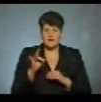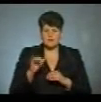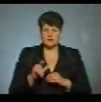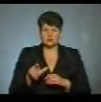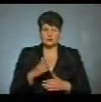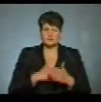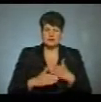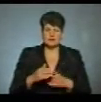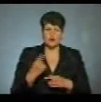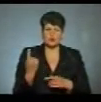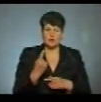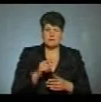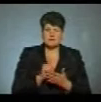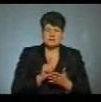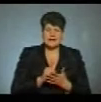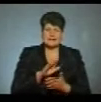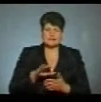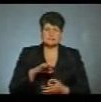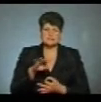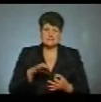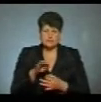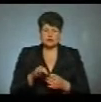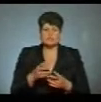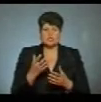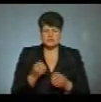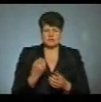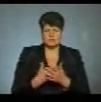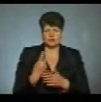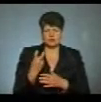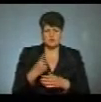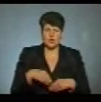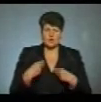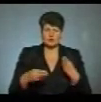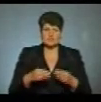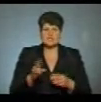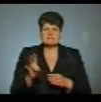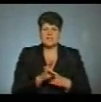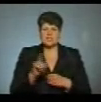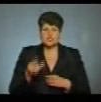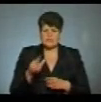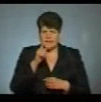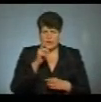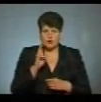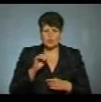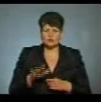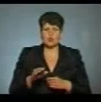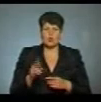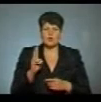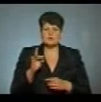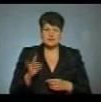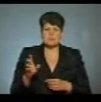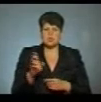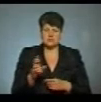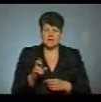інвалідністю та дітям-сиротам. Ще близько 200 таких пакунків розвезуть священники греко-католицької церкви в Козівському, Бережанському,